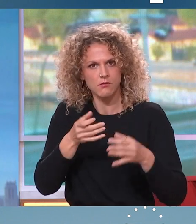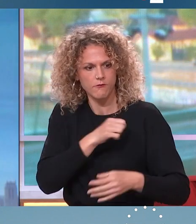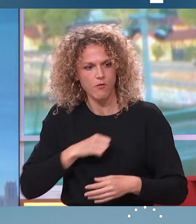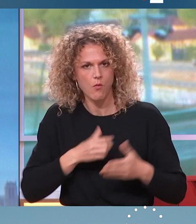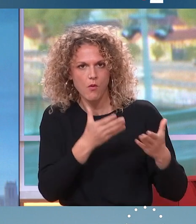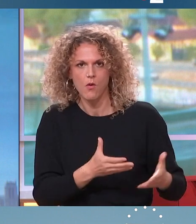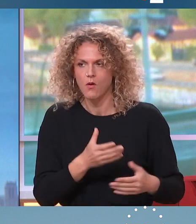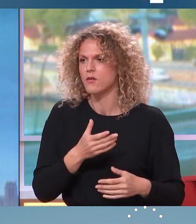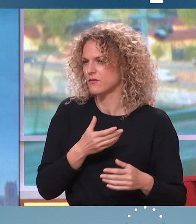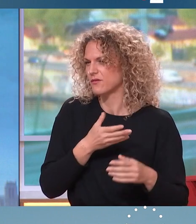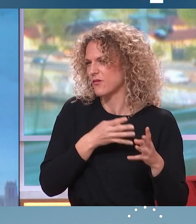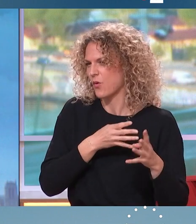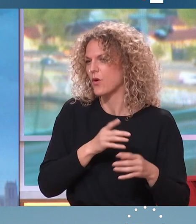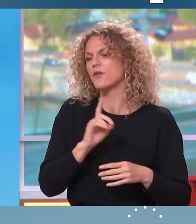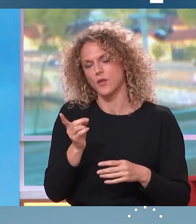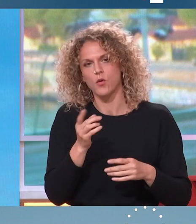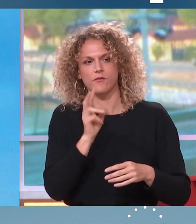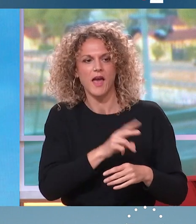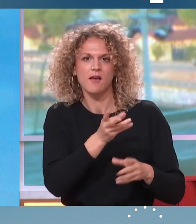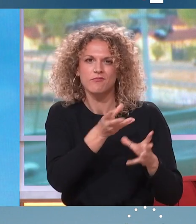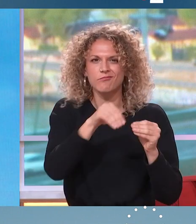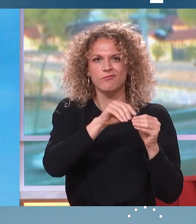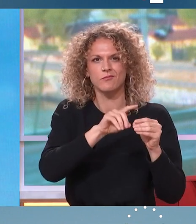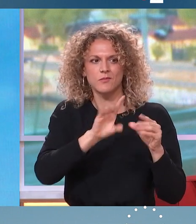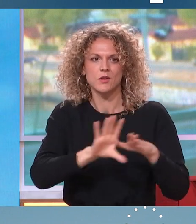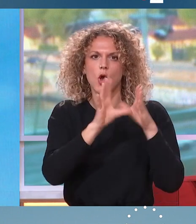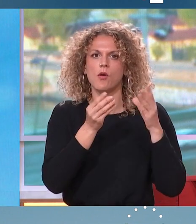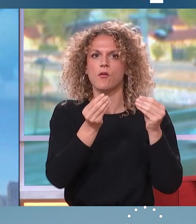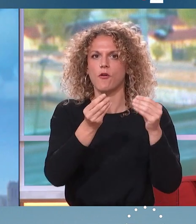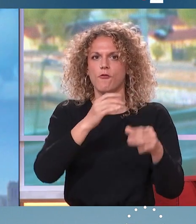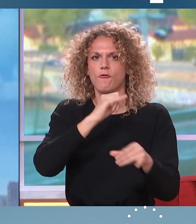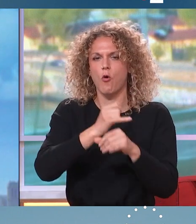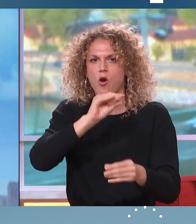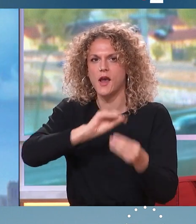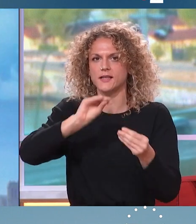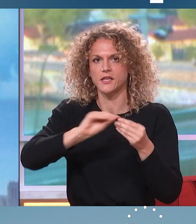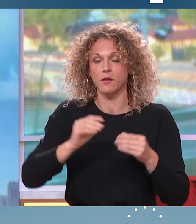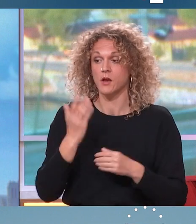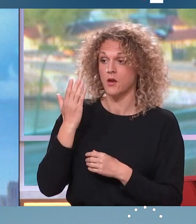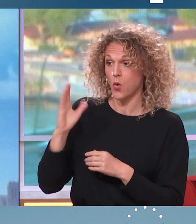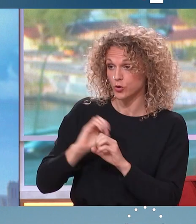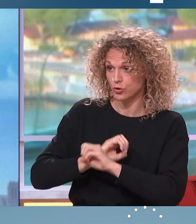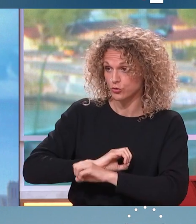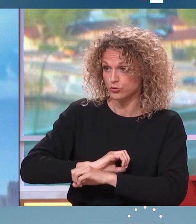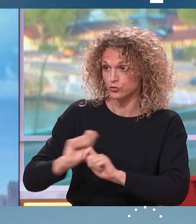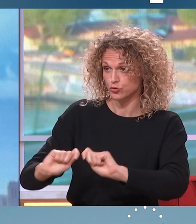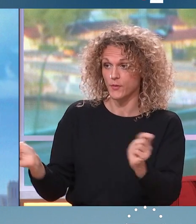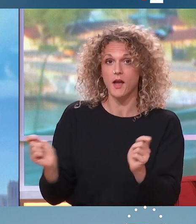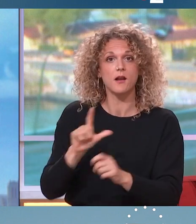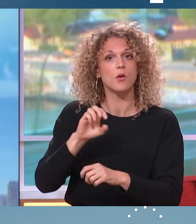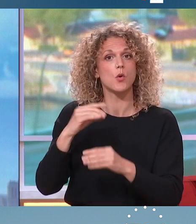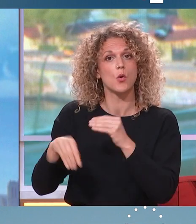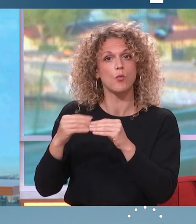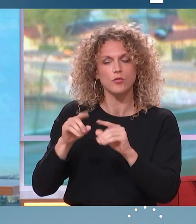Non pas satirique, mais parodique, plus exactement. Alors, un journal qui est très sérieux, lui, Le Monde, a mené une enquête auprès d'une dizaine